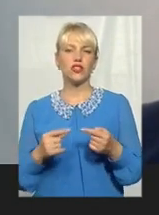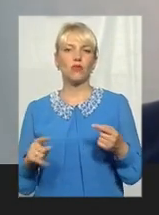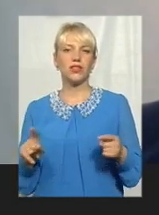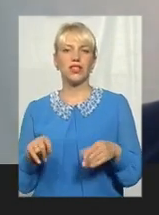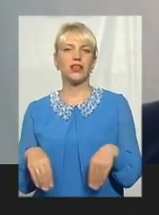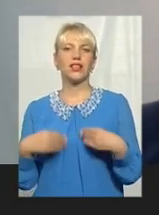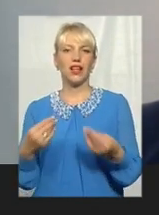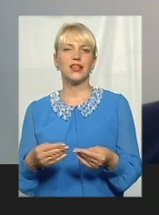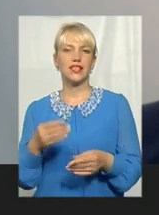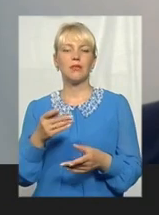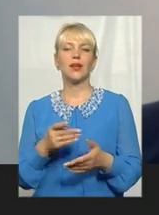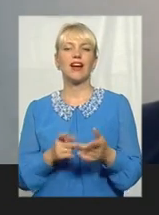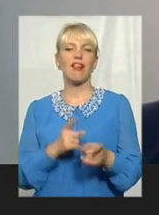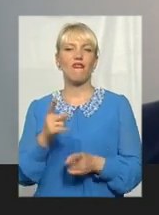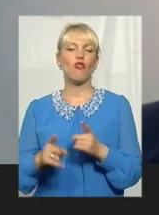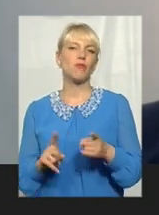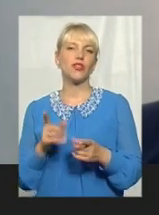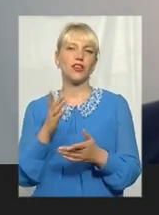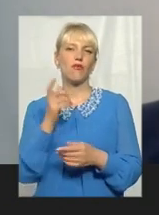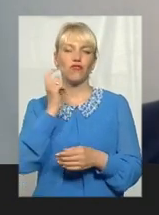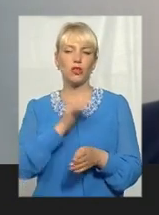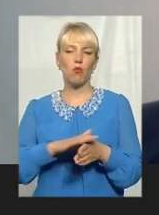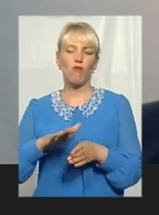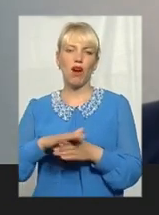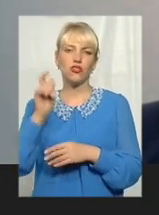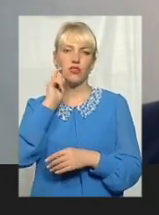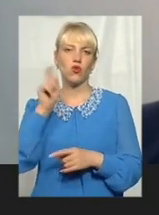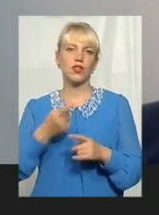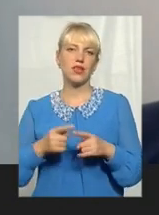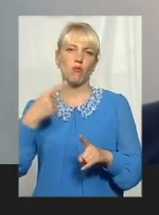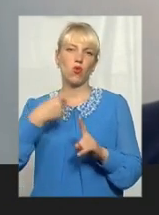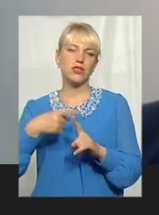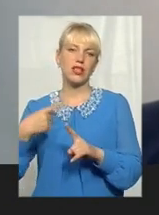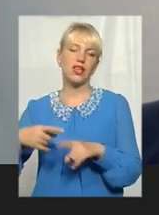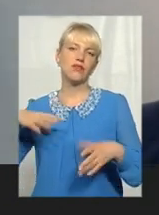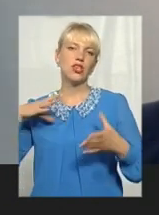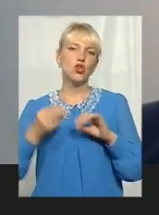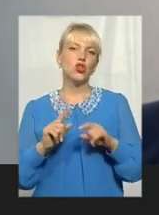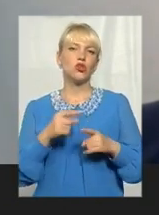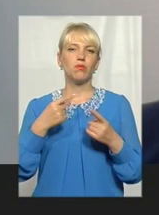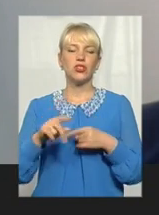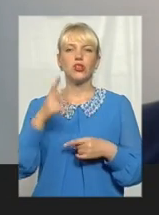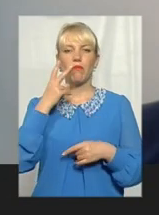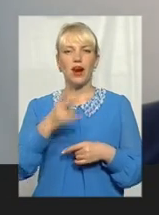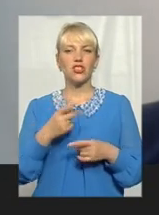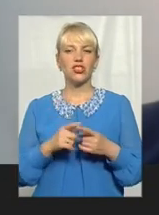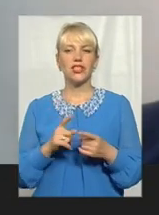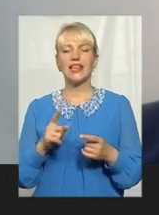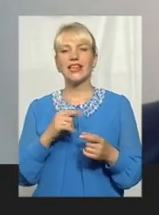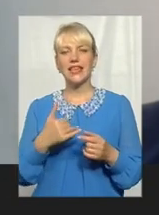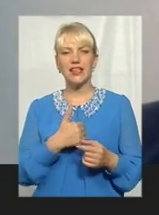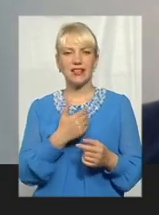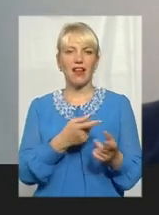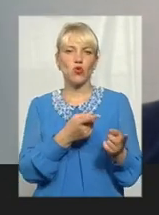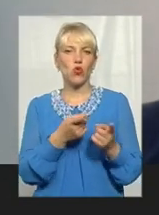надані реформами, в Україні відбуваються, отримують позитивні результати. Щоб інші бачити, і статуття гнулися для того,